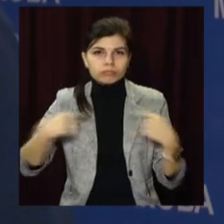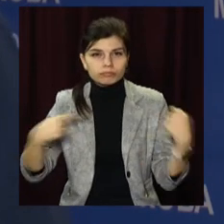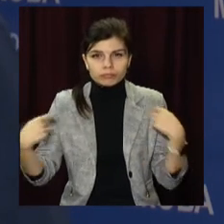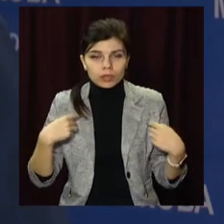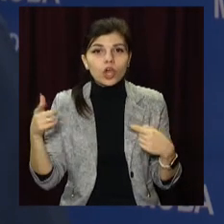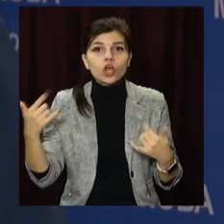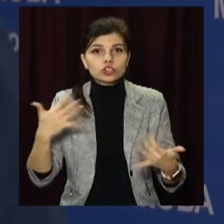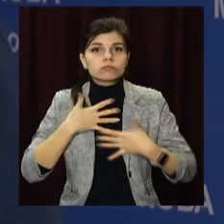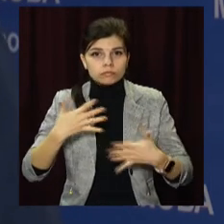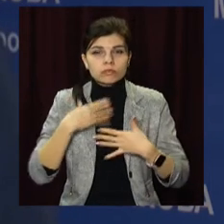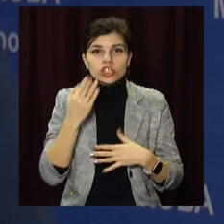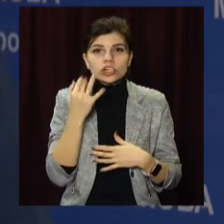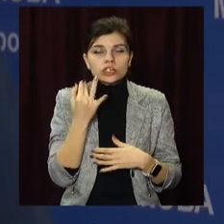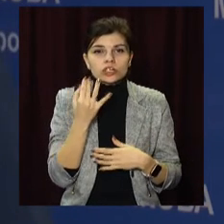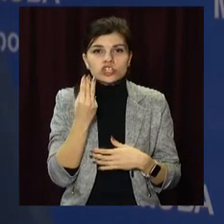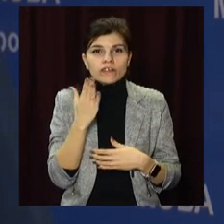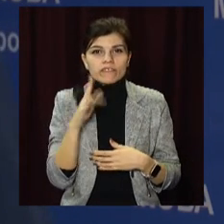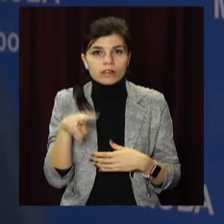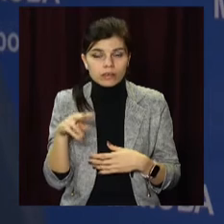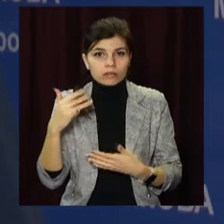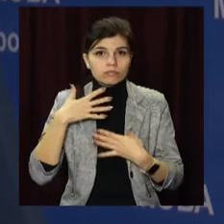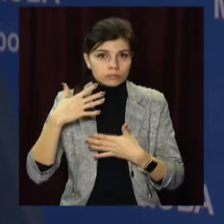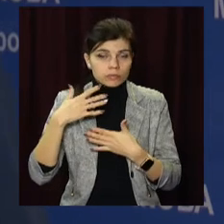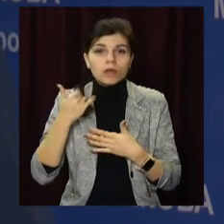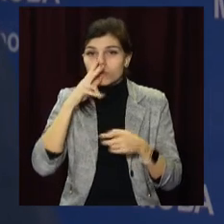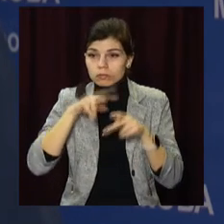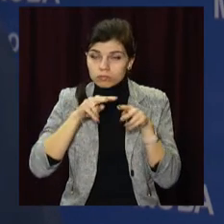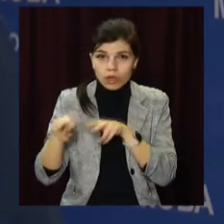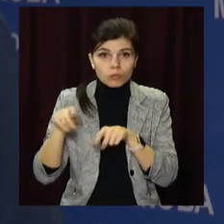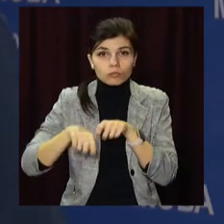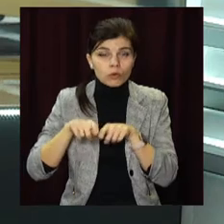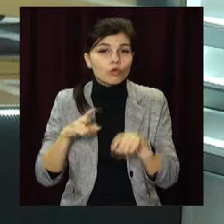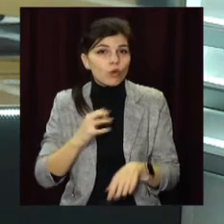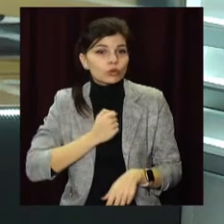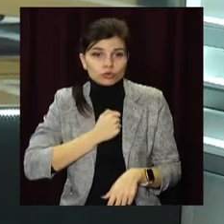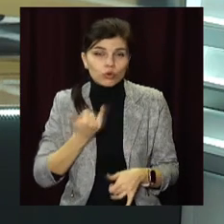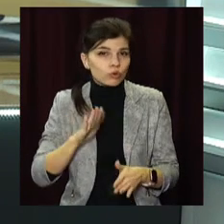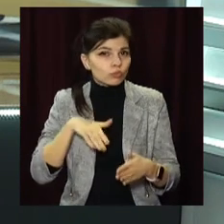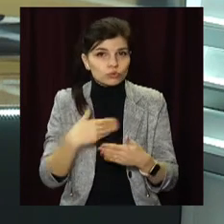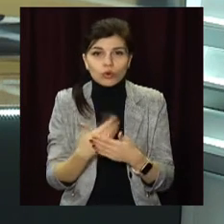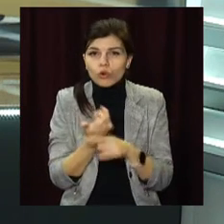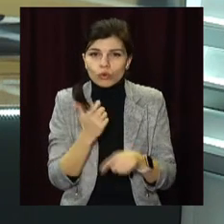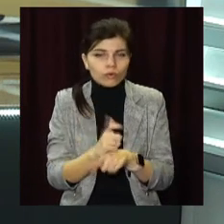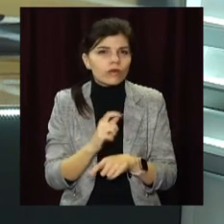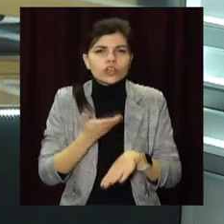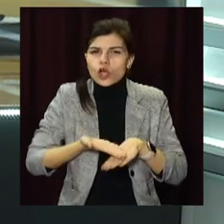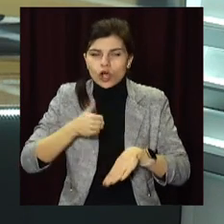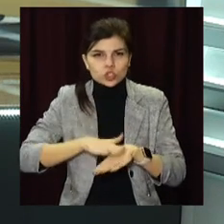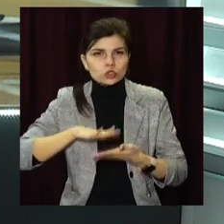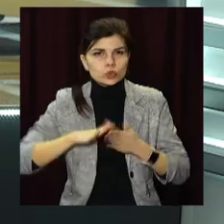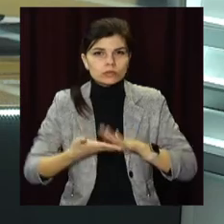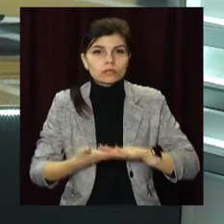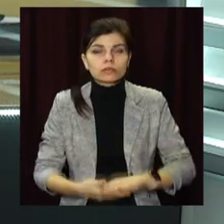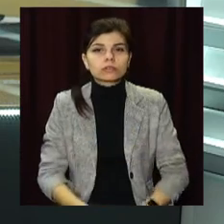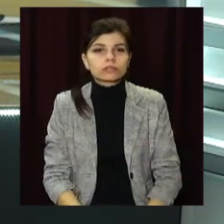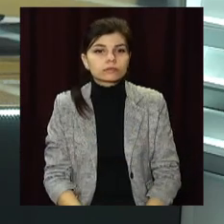всіми вітальними функціями, але, на жаль, він досі в дуже важкому стані. З пологового і одразу на операцію.